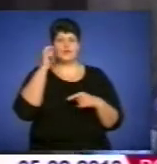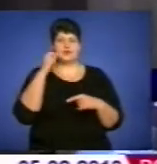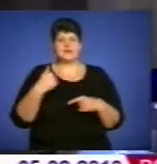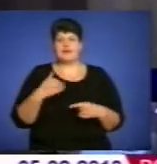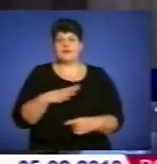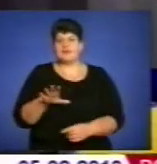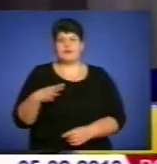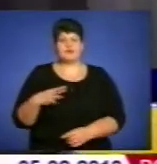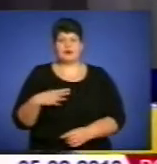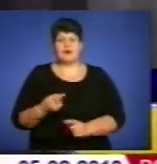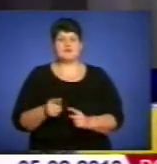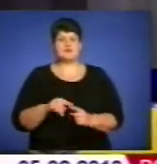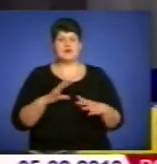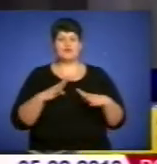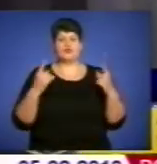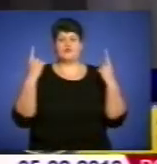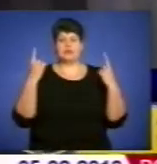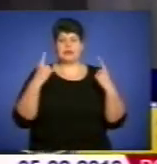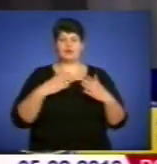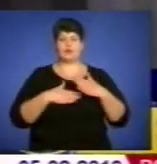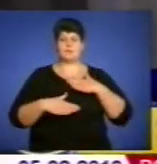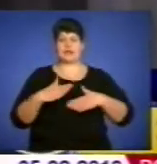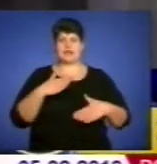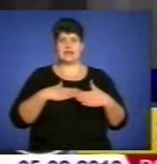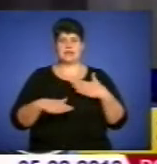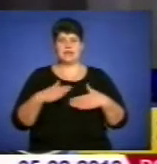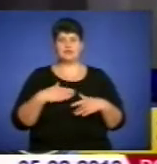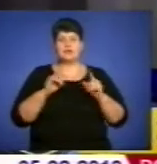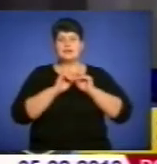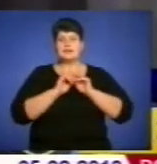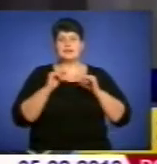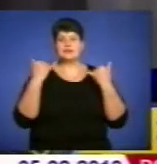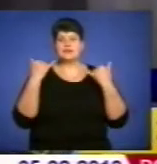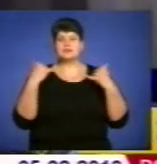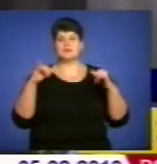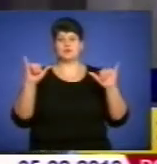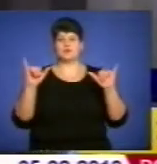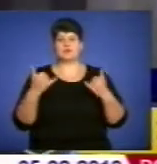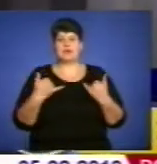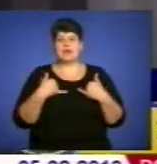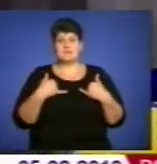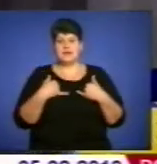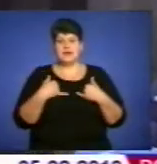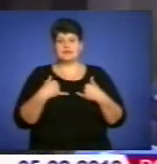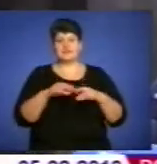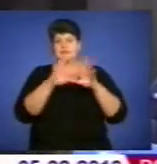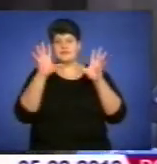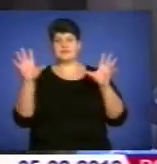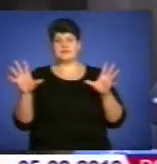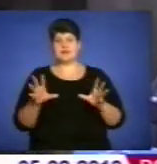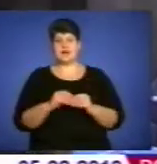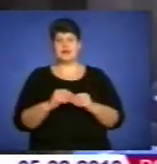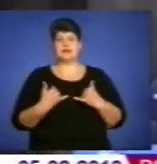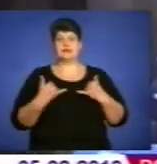було дуже великою такою приємною несподіванкою як для мене, так і взагалі для